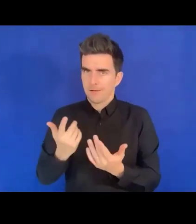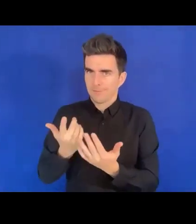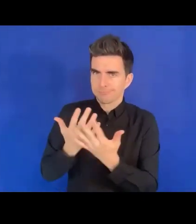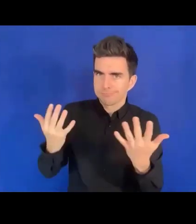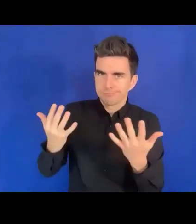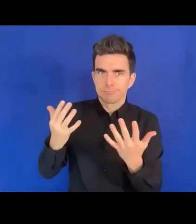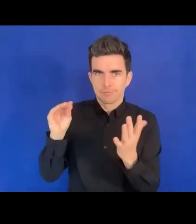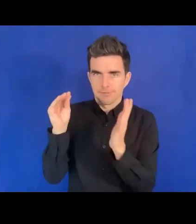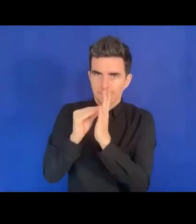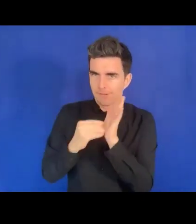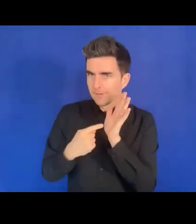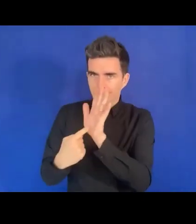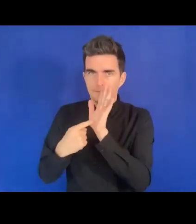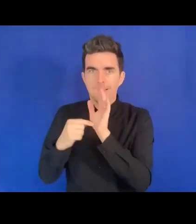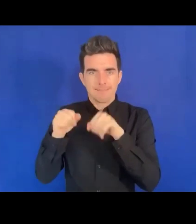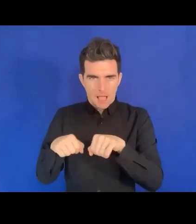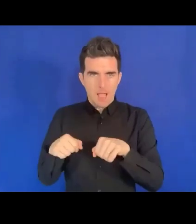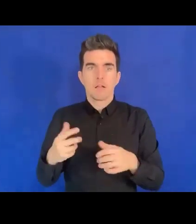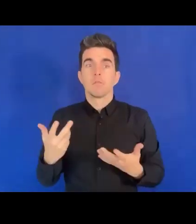convenablement.